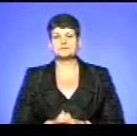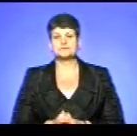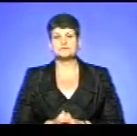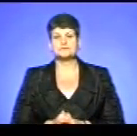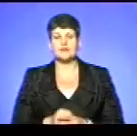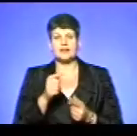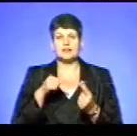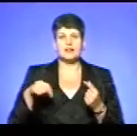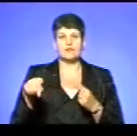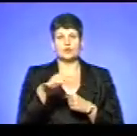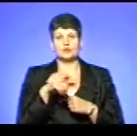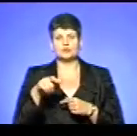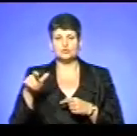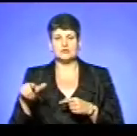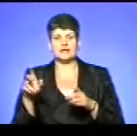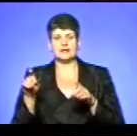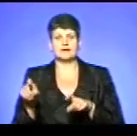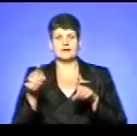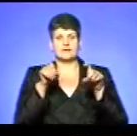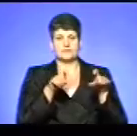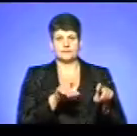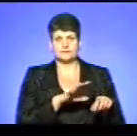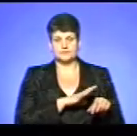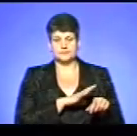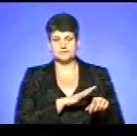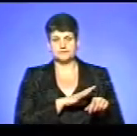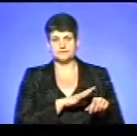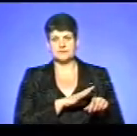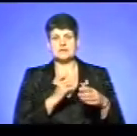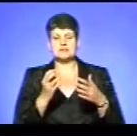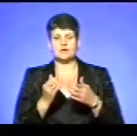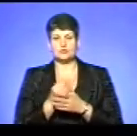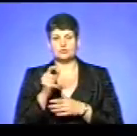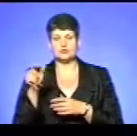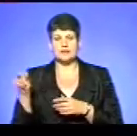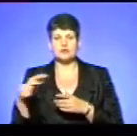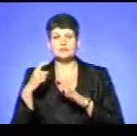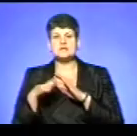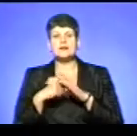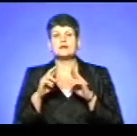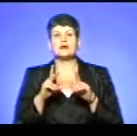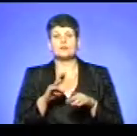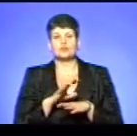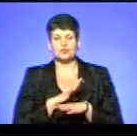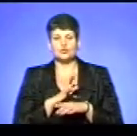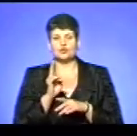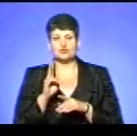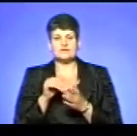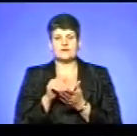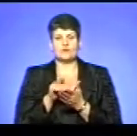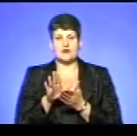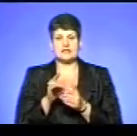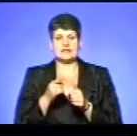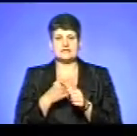Навколо місцеві мешканці, яких евакуювали. Знаходимо очевидців, щоб дізнатися, як все було. Дехто відмовляється